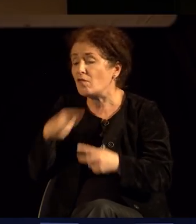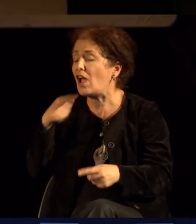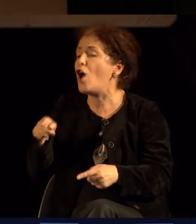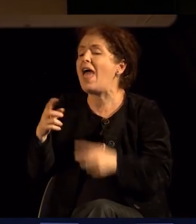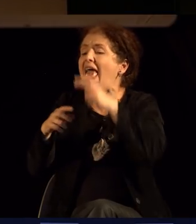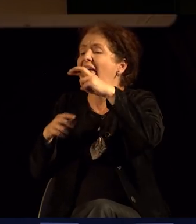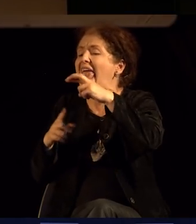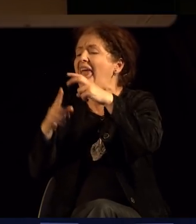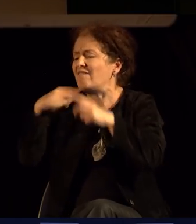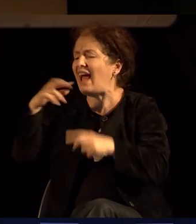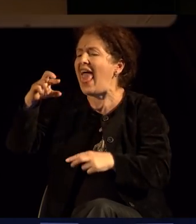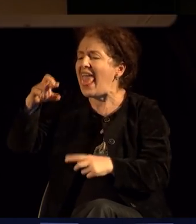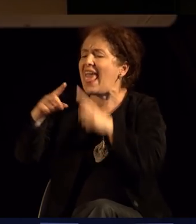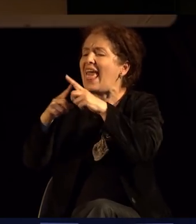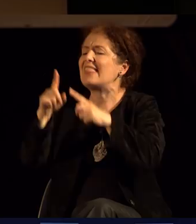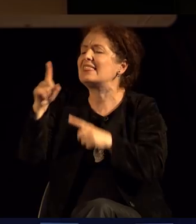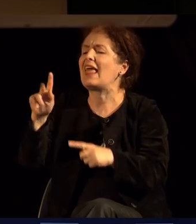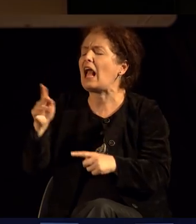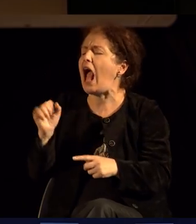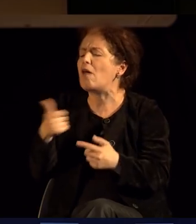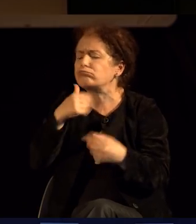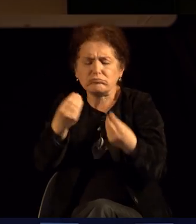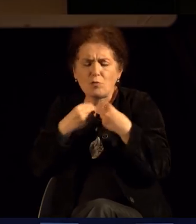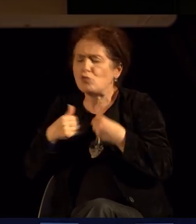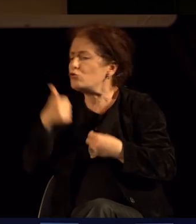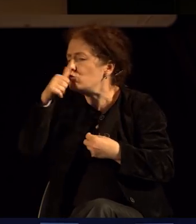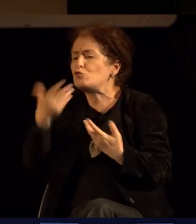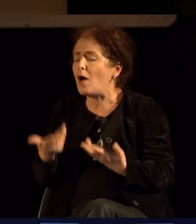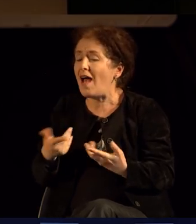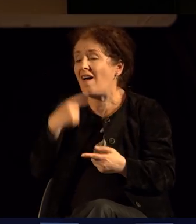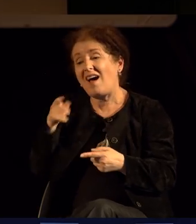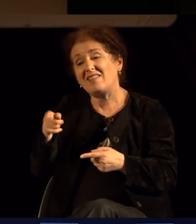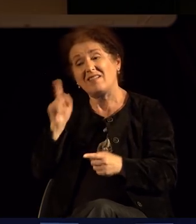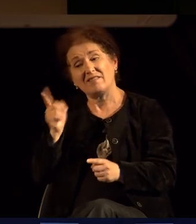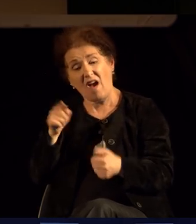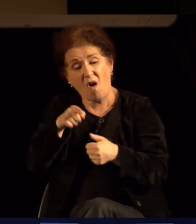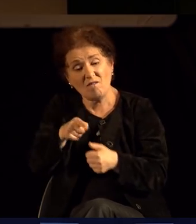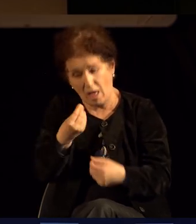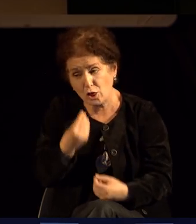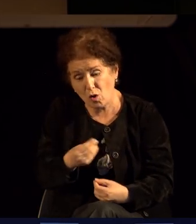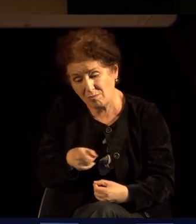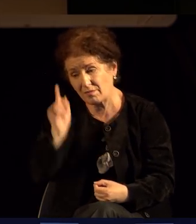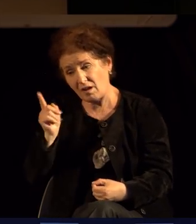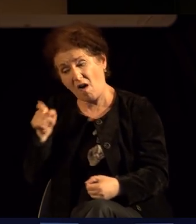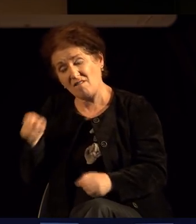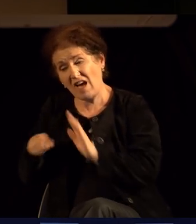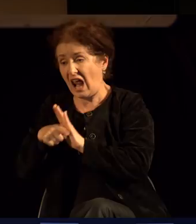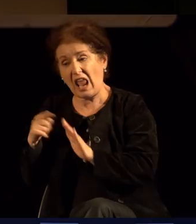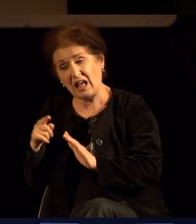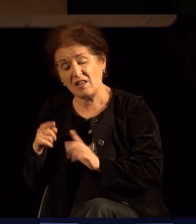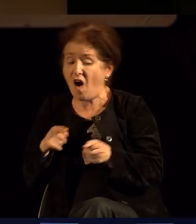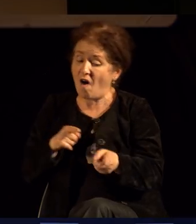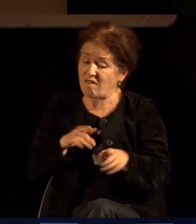дисциплина која нас не учи што е исправно, што не е исправно. Што е